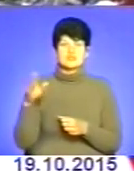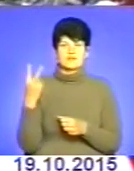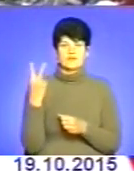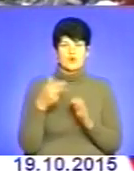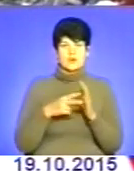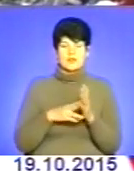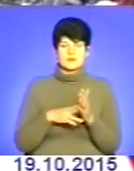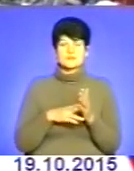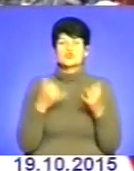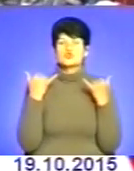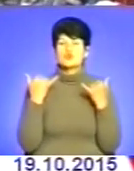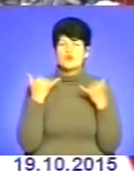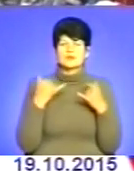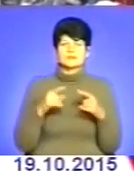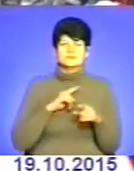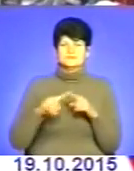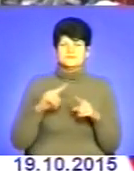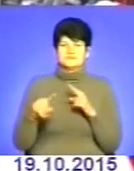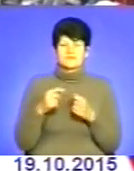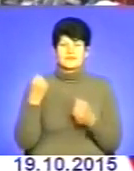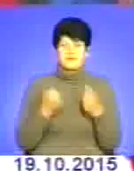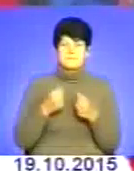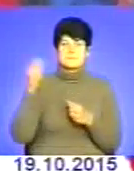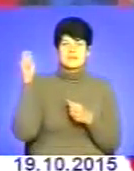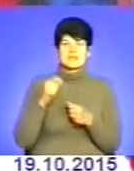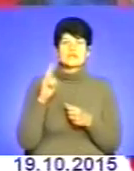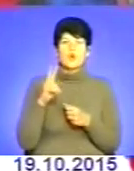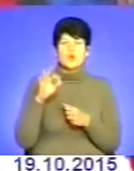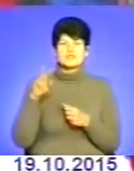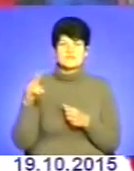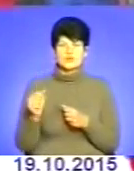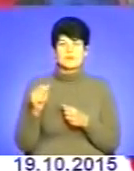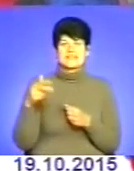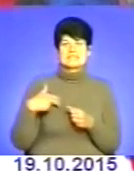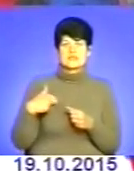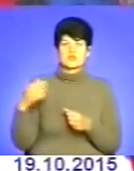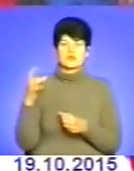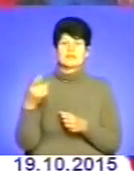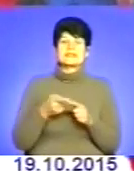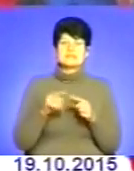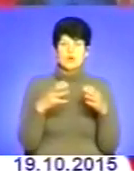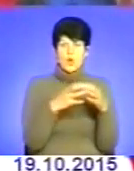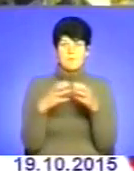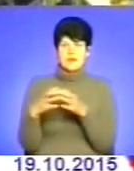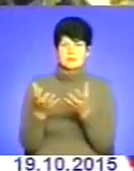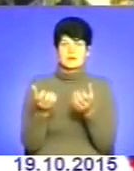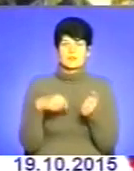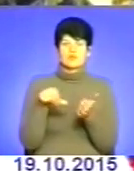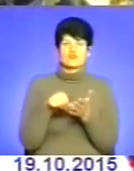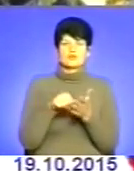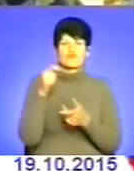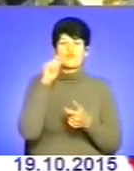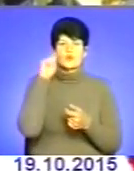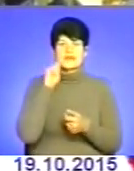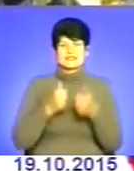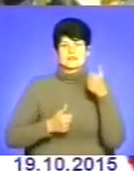Сьогодні найспритніші юні спортсмени приїхали з Козівського та Заліщицького районів Ці команди беруть участь у всеукраїнських